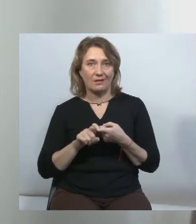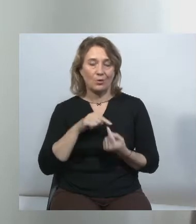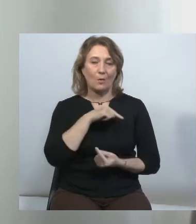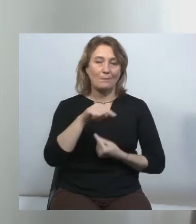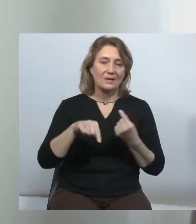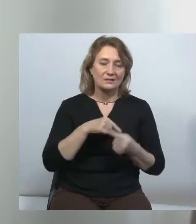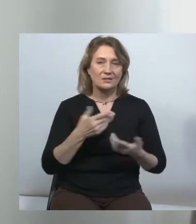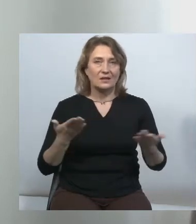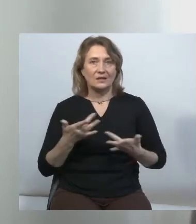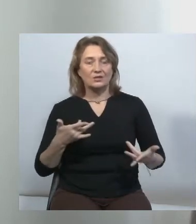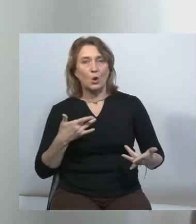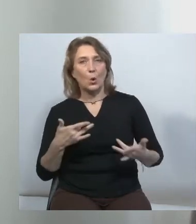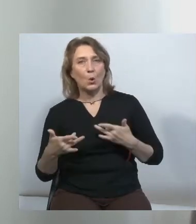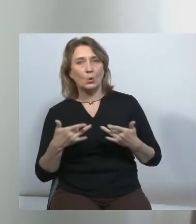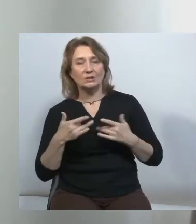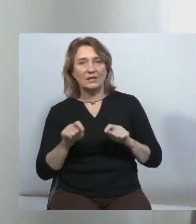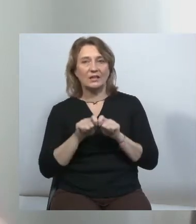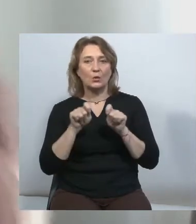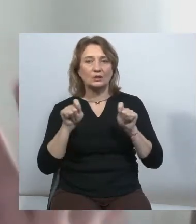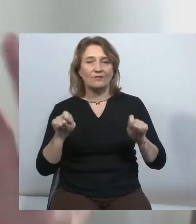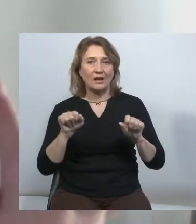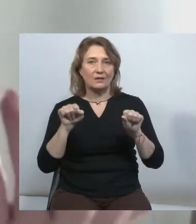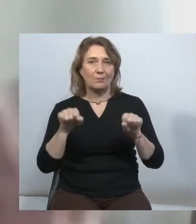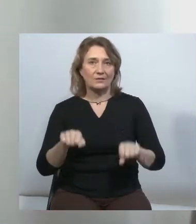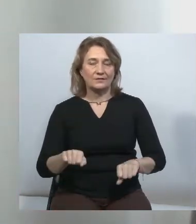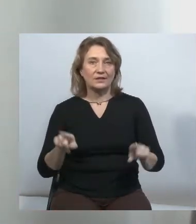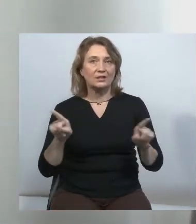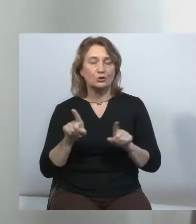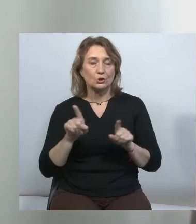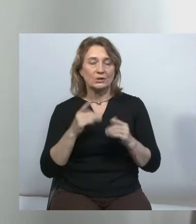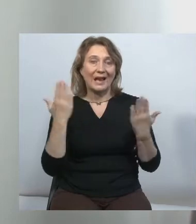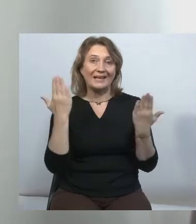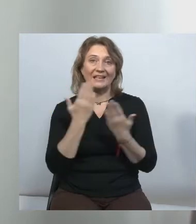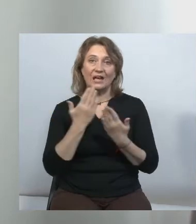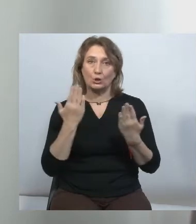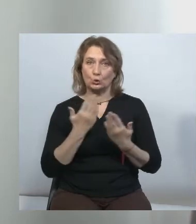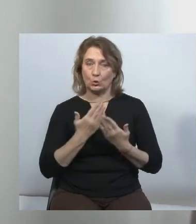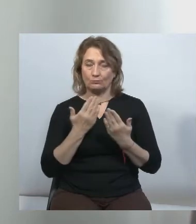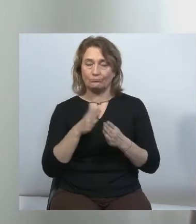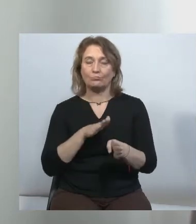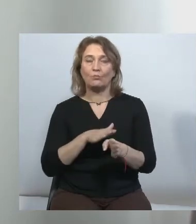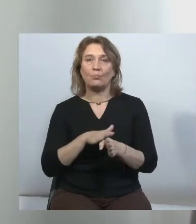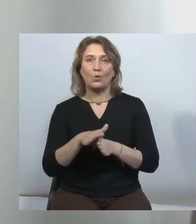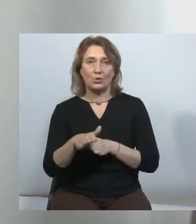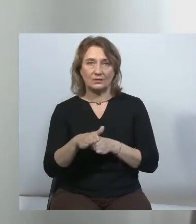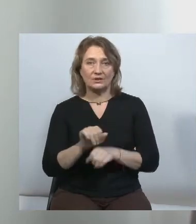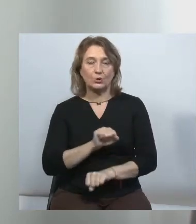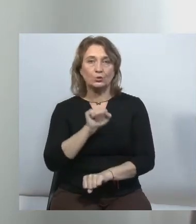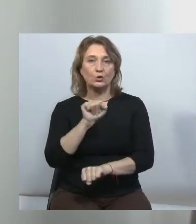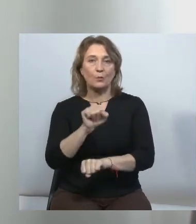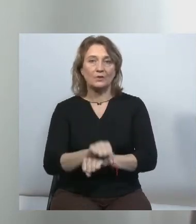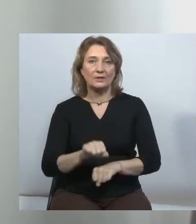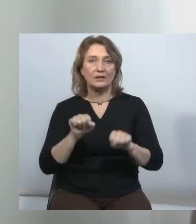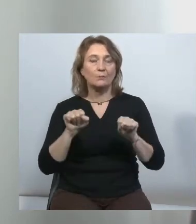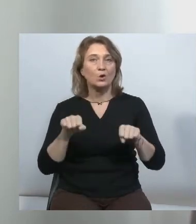концертні, відкривати можливості, щось для кіно. Але він повністю фактично зупинив можливість для